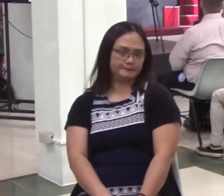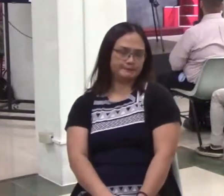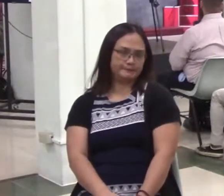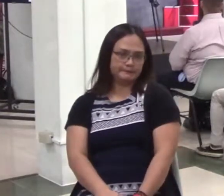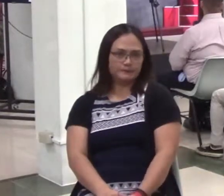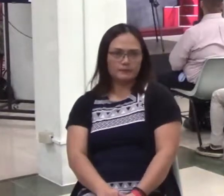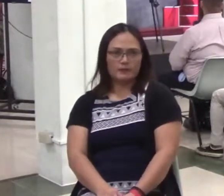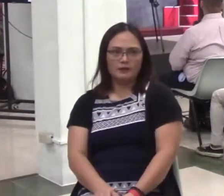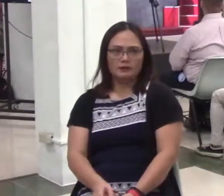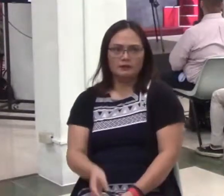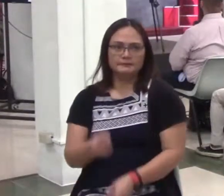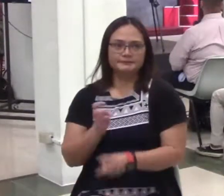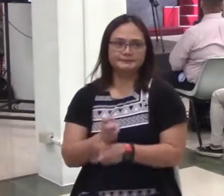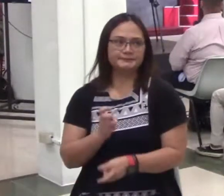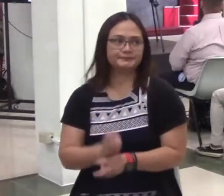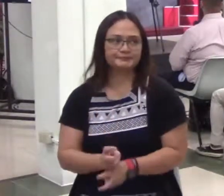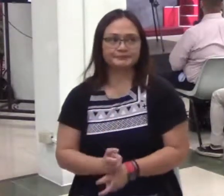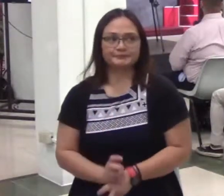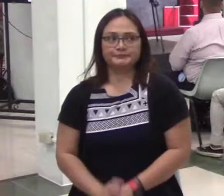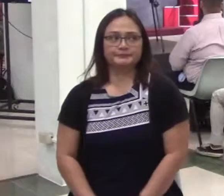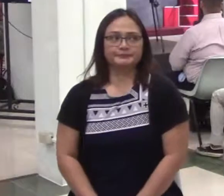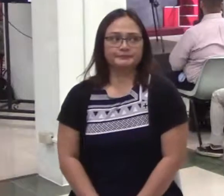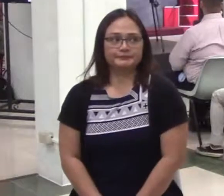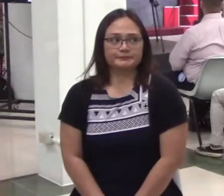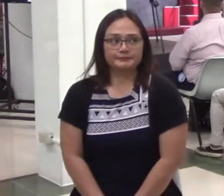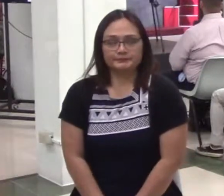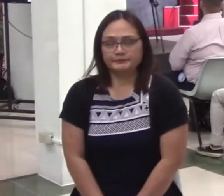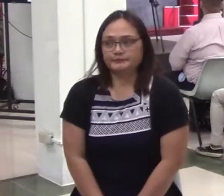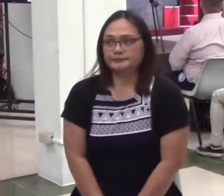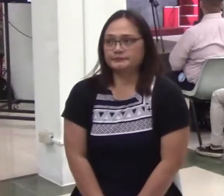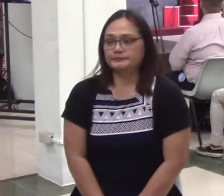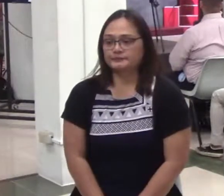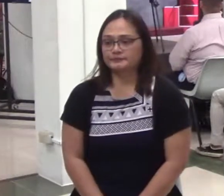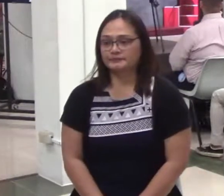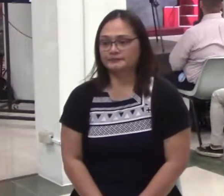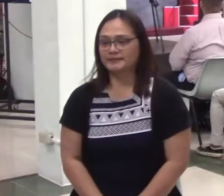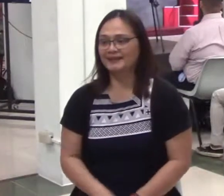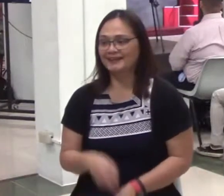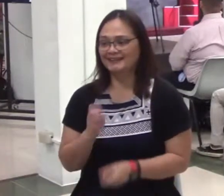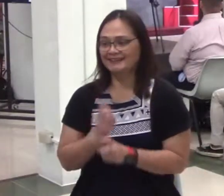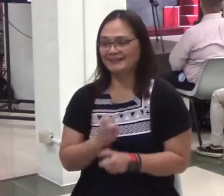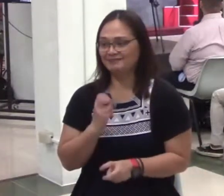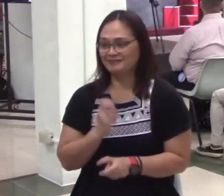Nainuwaan nyo ba ako? Hindi. Sige, i-explain ko pa.